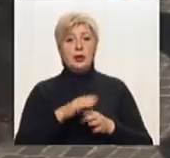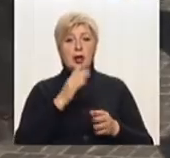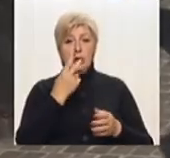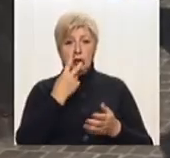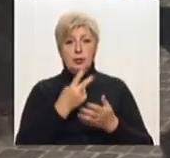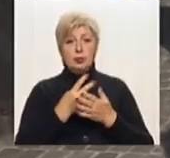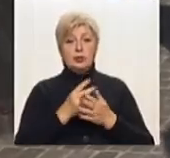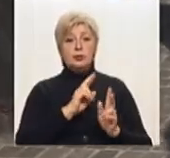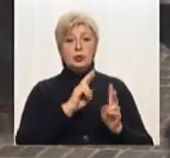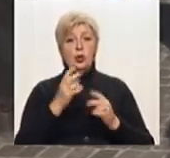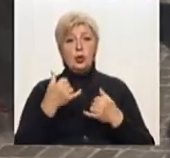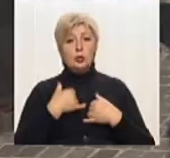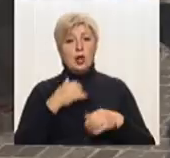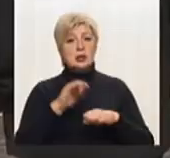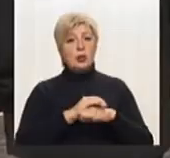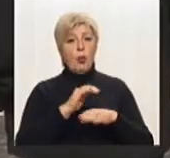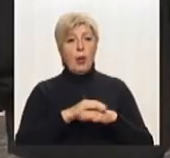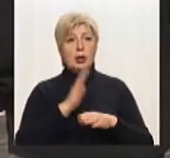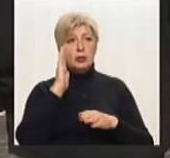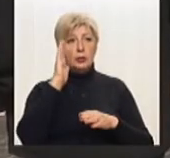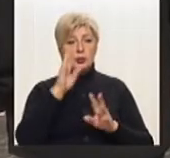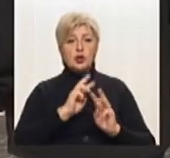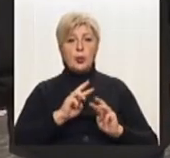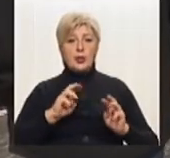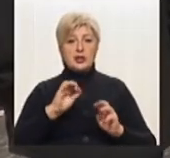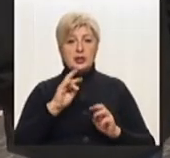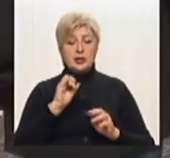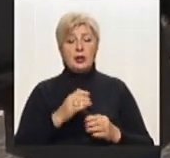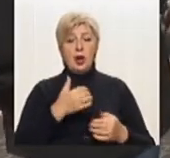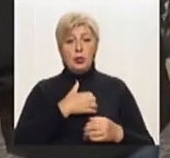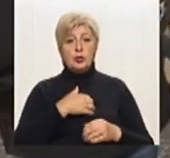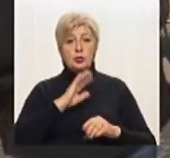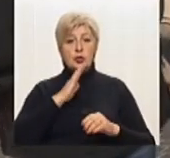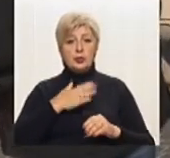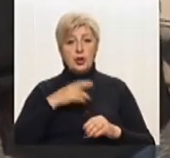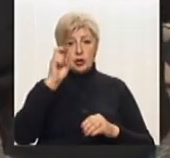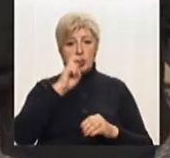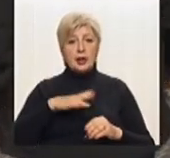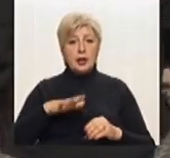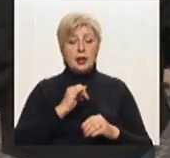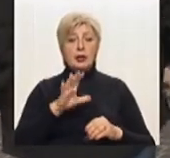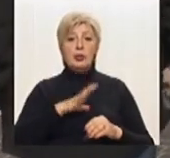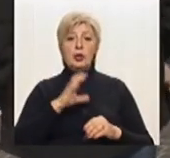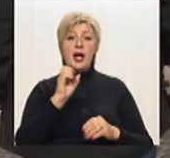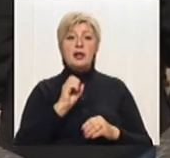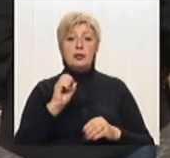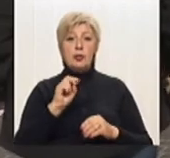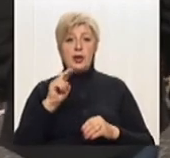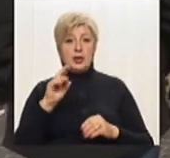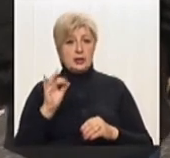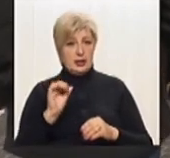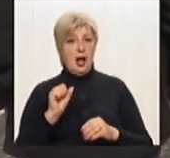хто в нас гуманний кандидат. Ми хочемо, щоб наша країна була європейською країною. У багатьох європейських країнах це вже заборонено.